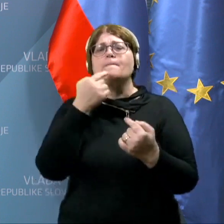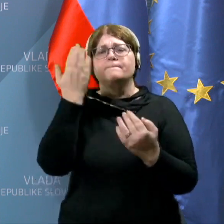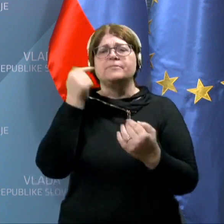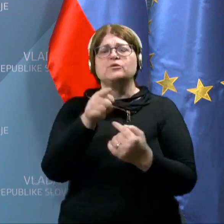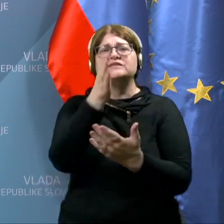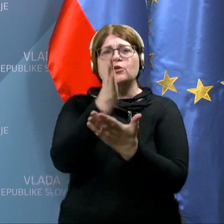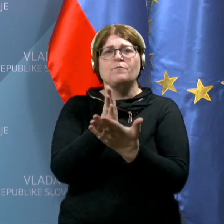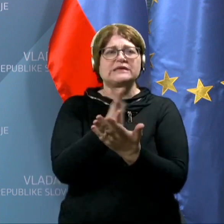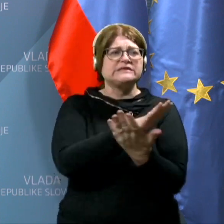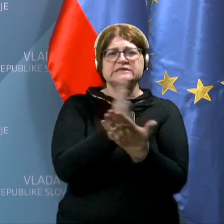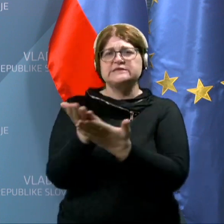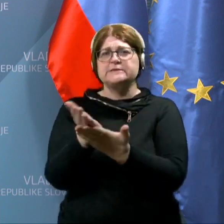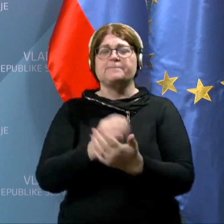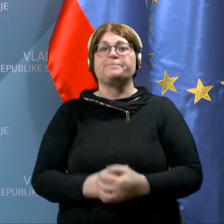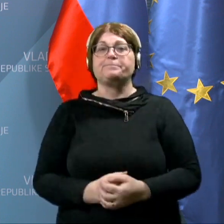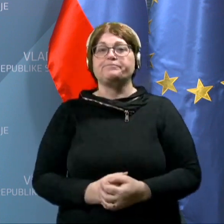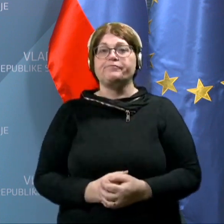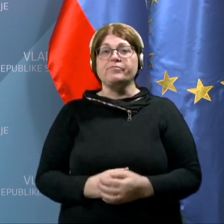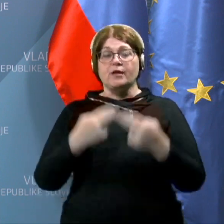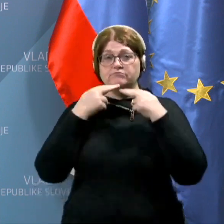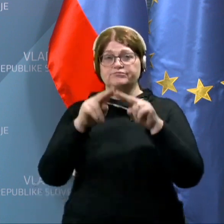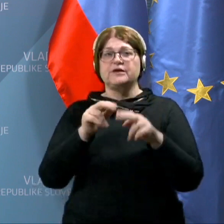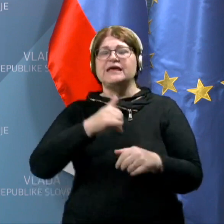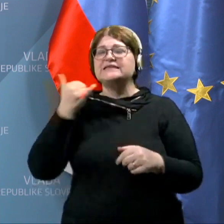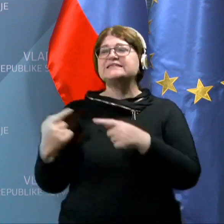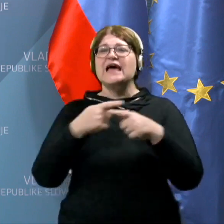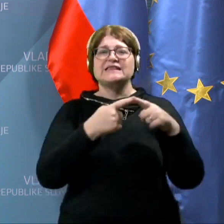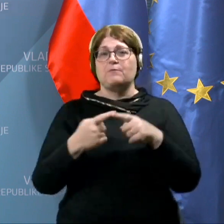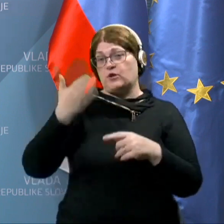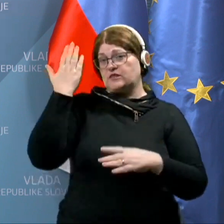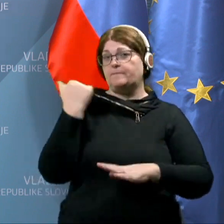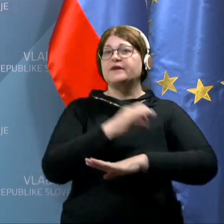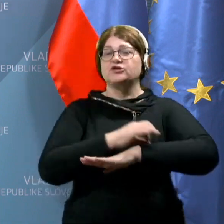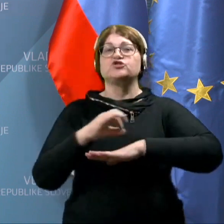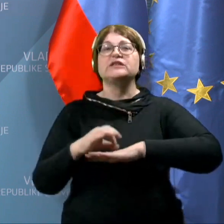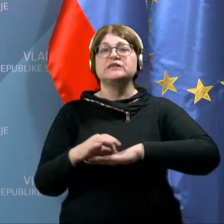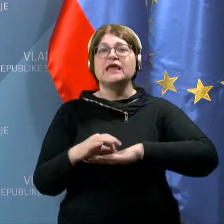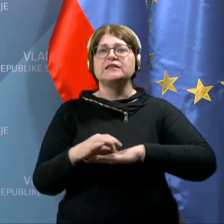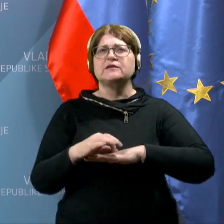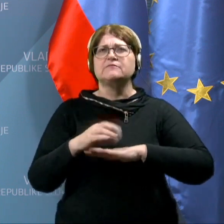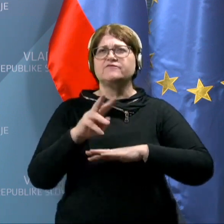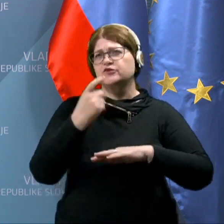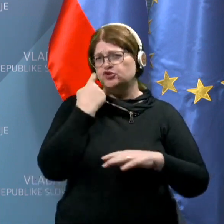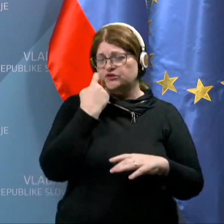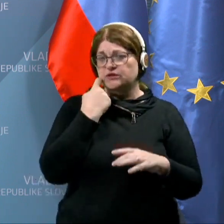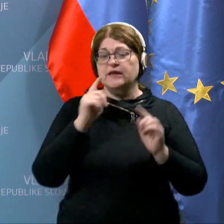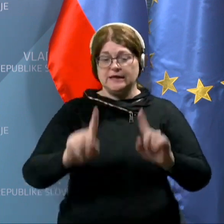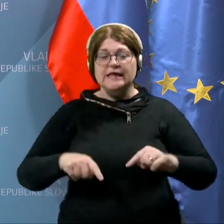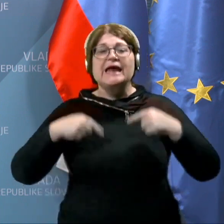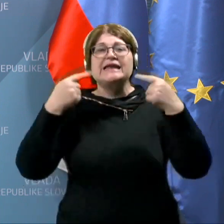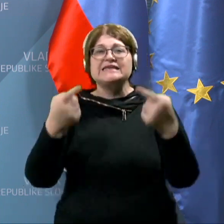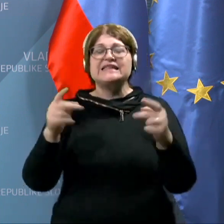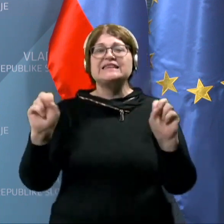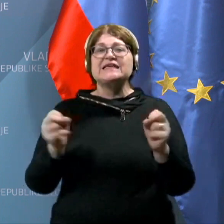Se pravi, zadnja pogajanja so bila prejšnji teden, četrtek. Naslednja